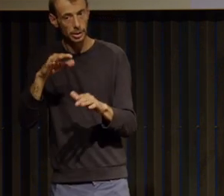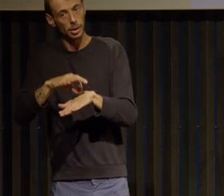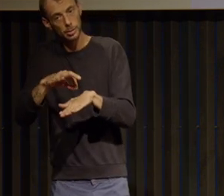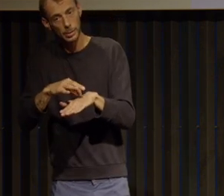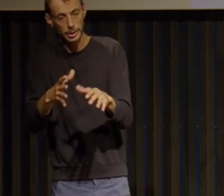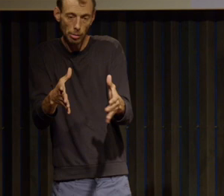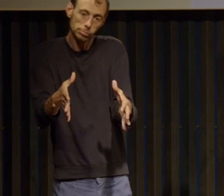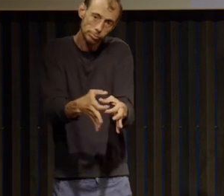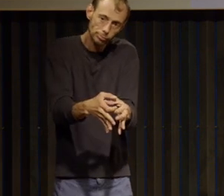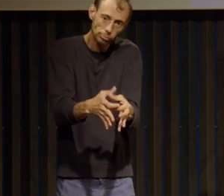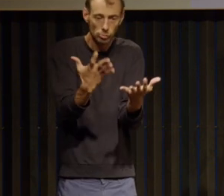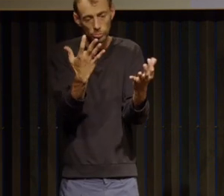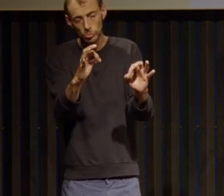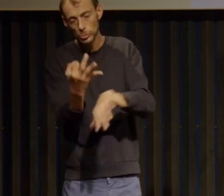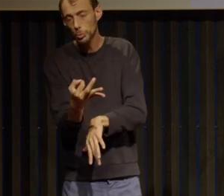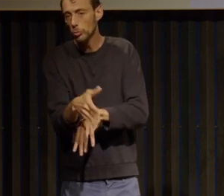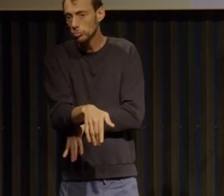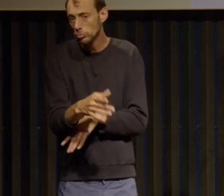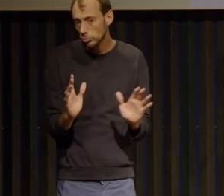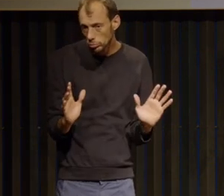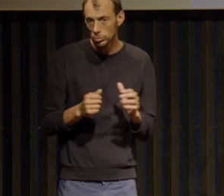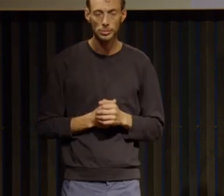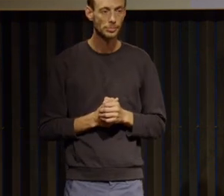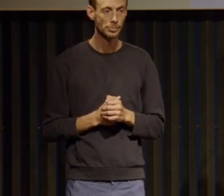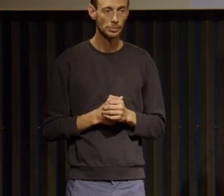quand même 10% il s'adresse également aux proches